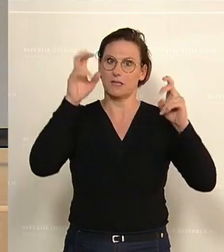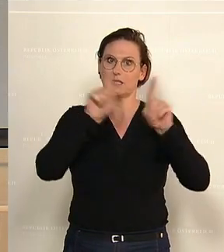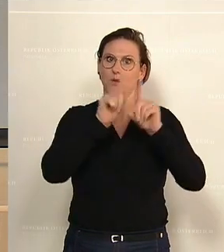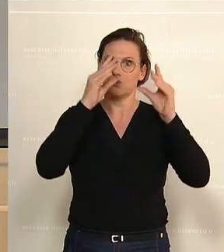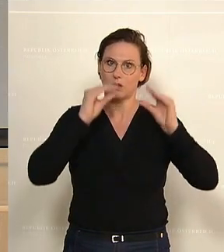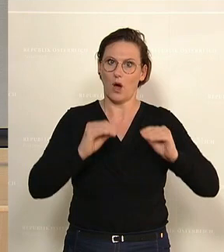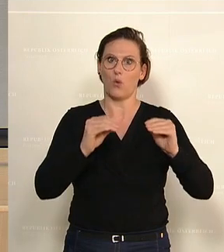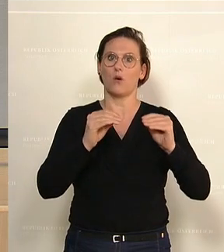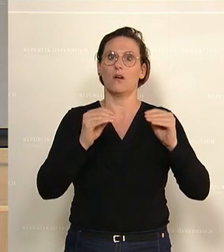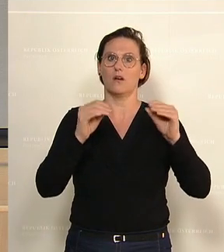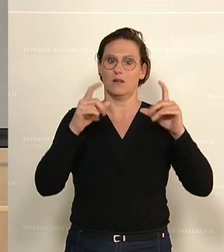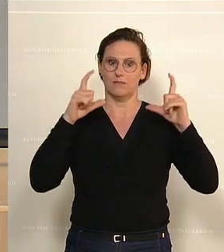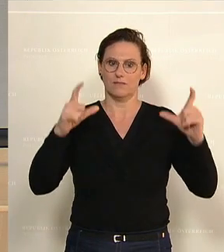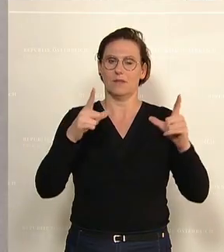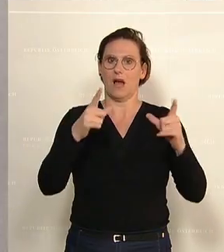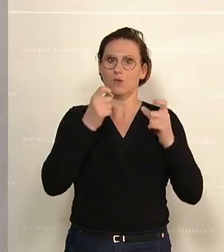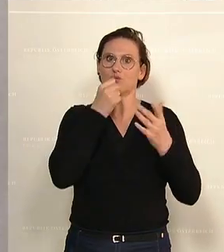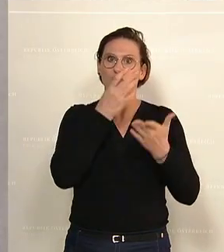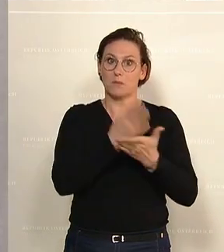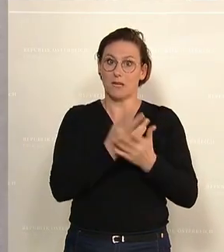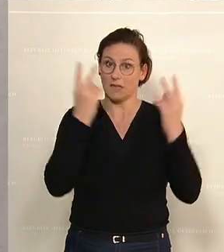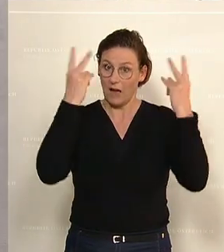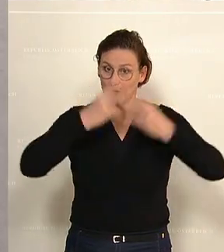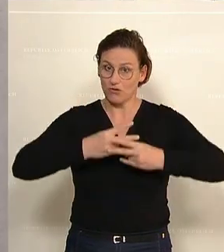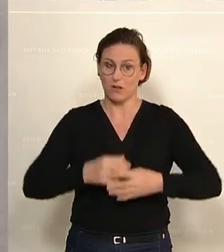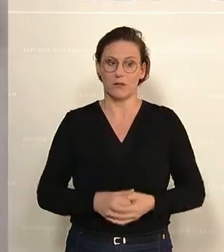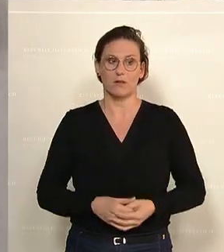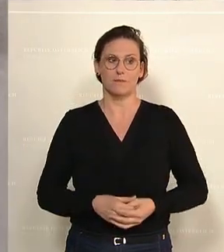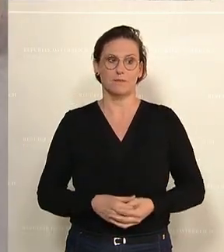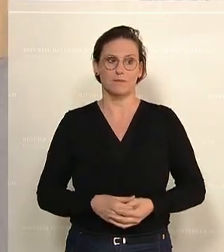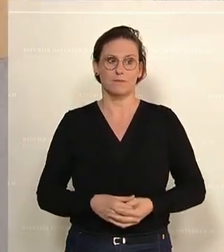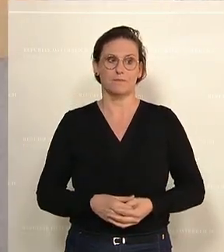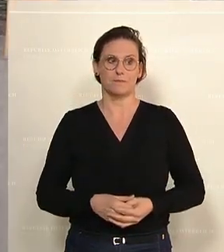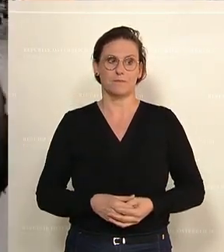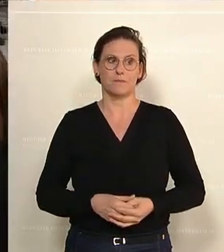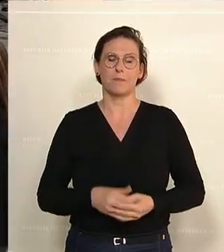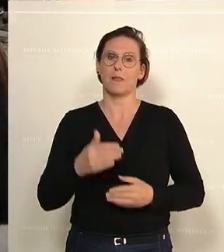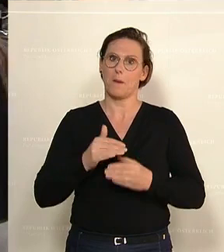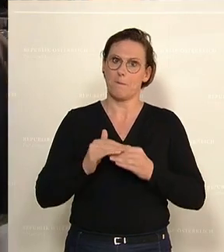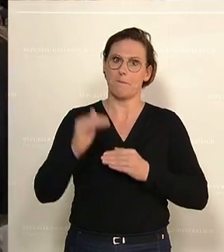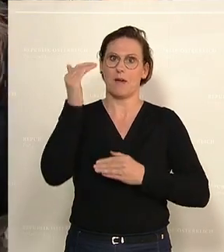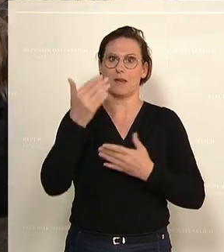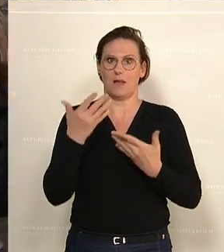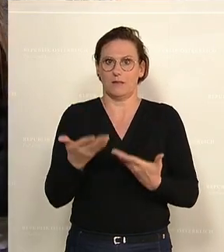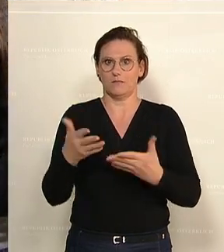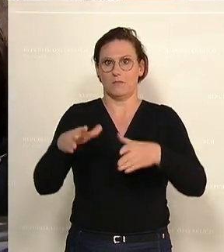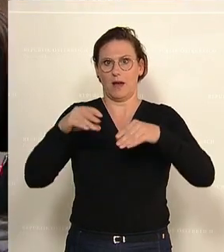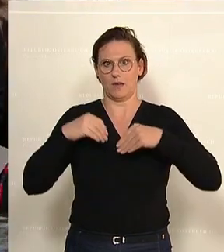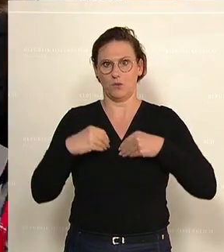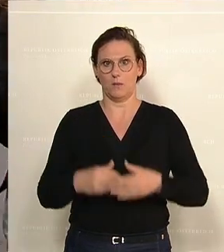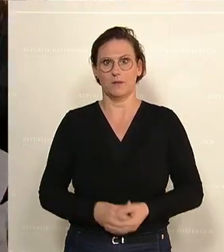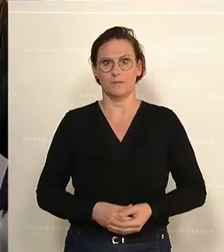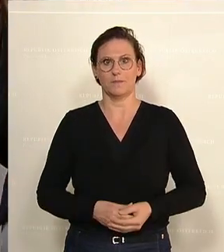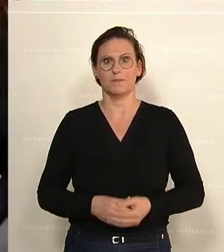in der Fassung des Ausschussberichts. Wer ist dafür? Das ist mit Mehrheit so angenommen.